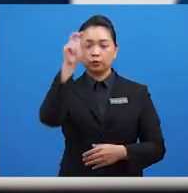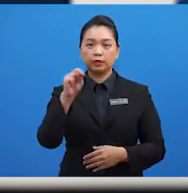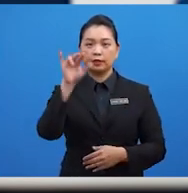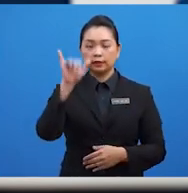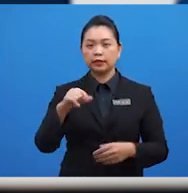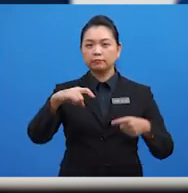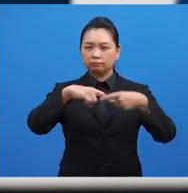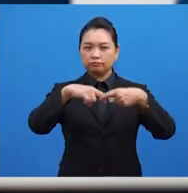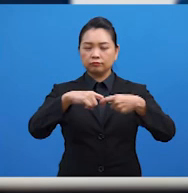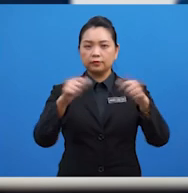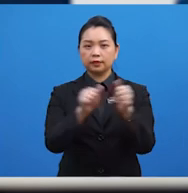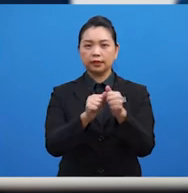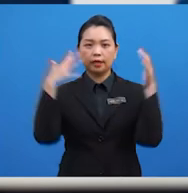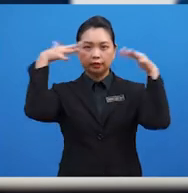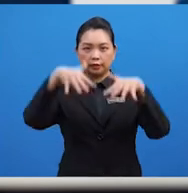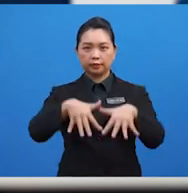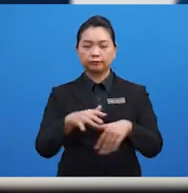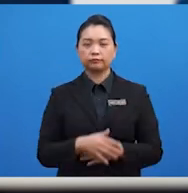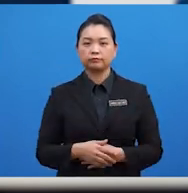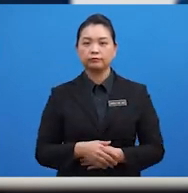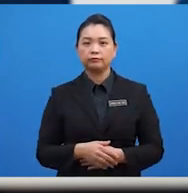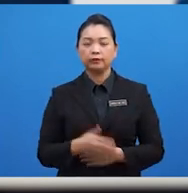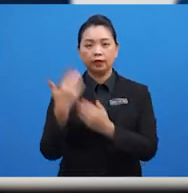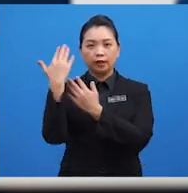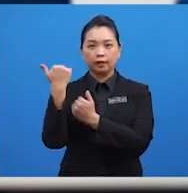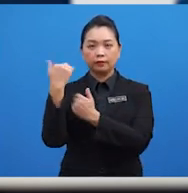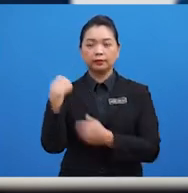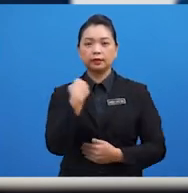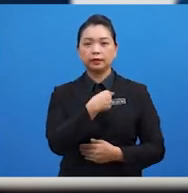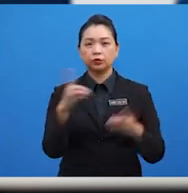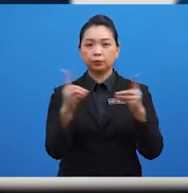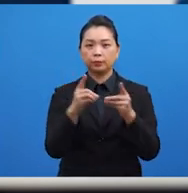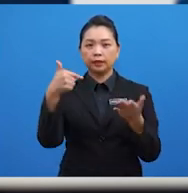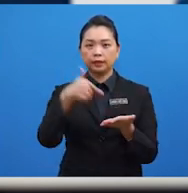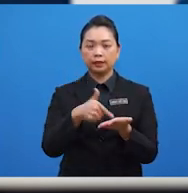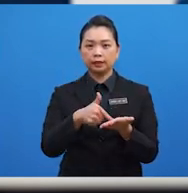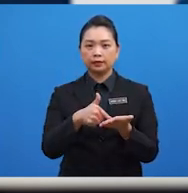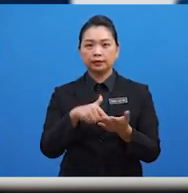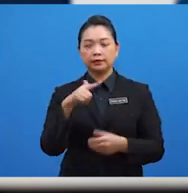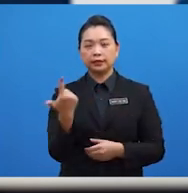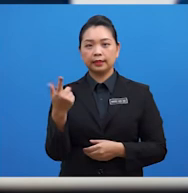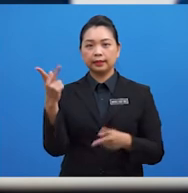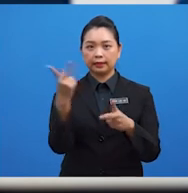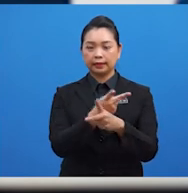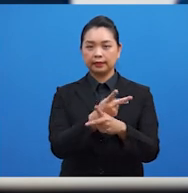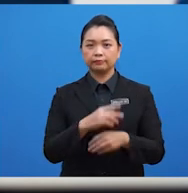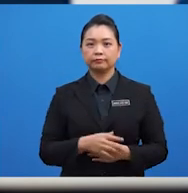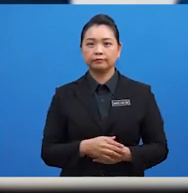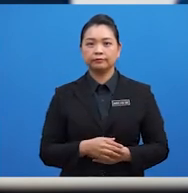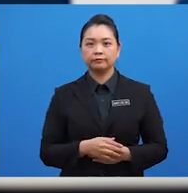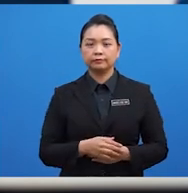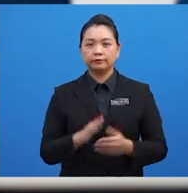yang berkaitan ASEAN. Semoga kita berjumpa lagi di episod seterusnya.